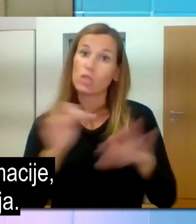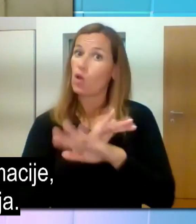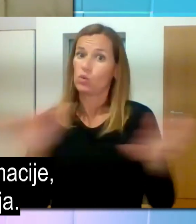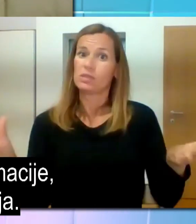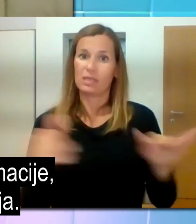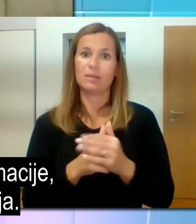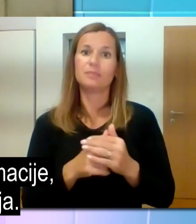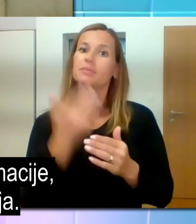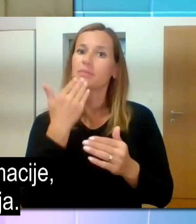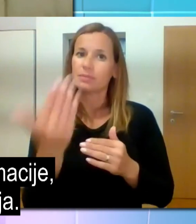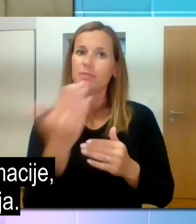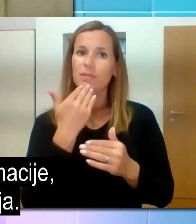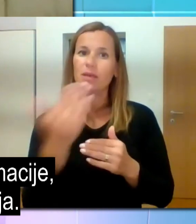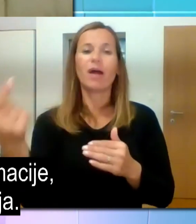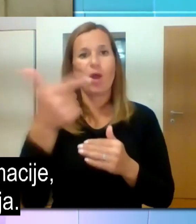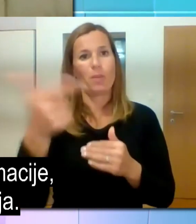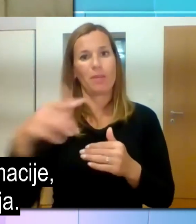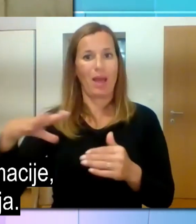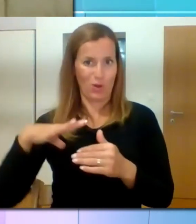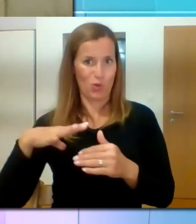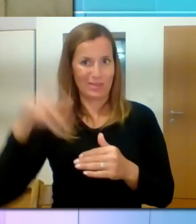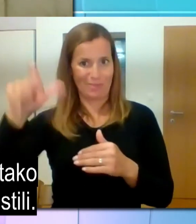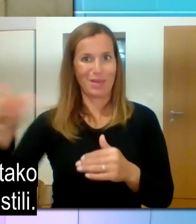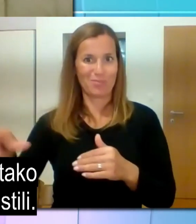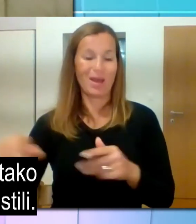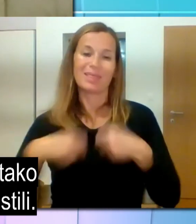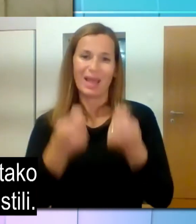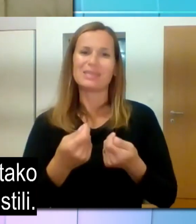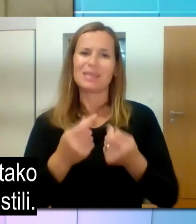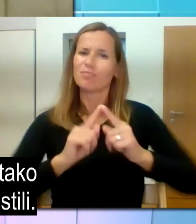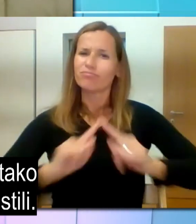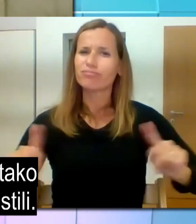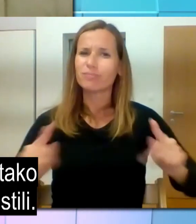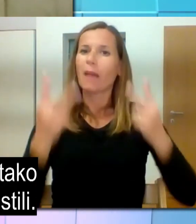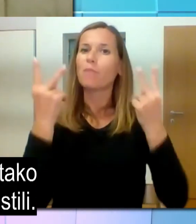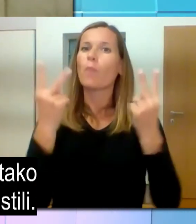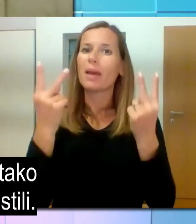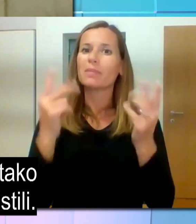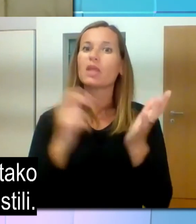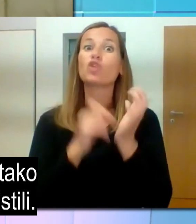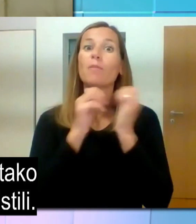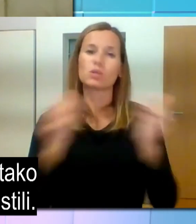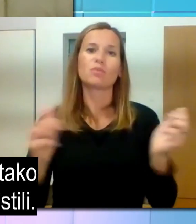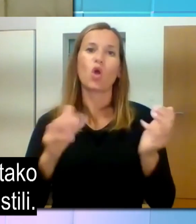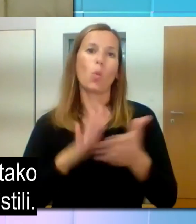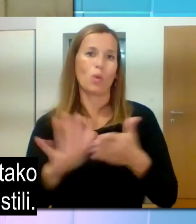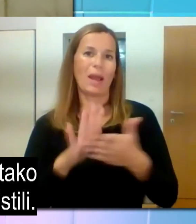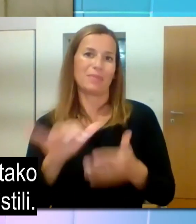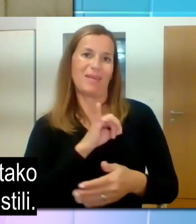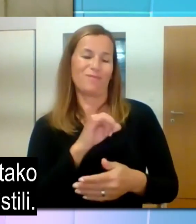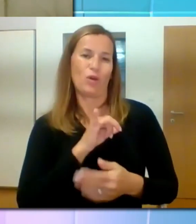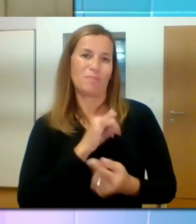uporabne informacije tako za ljudi kot za podjetja. Tako da upam, da jih bodo tako eni kot drugi s pridom